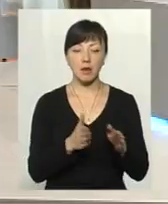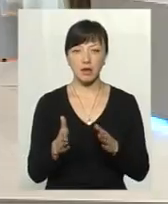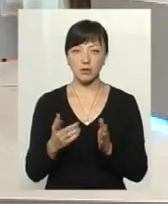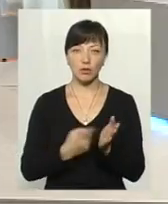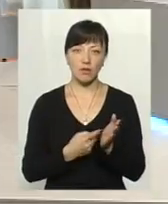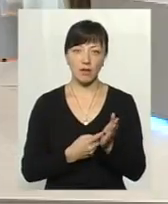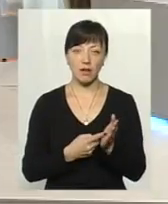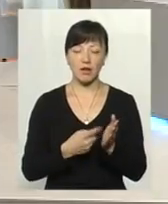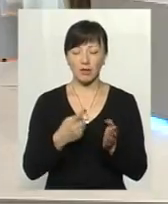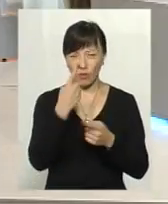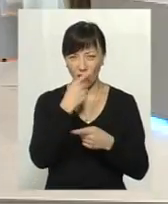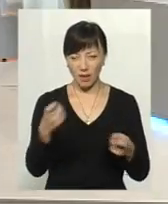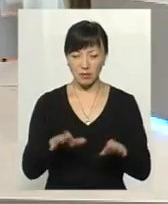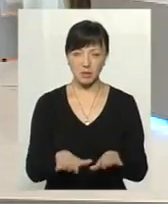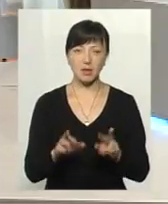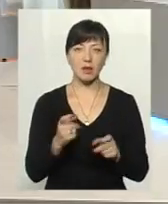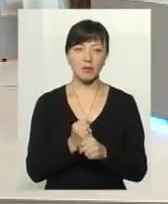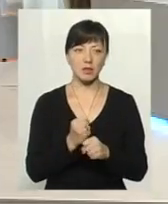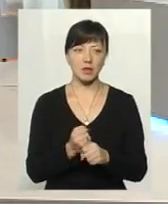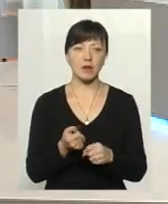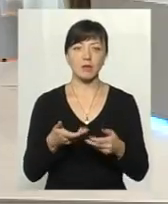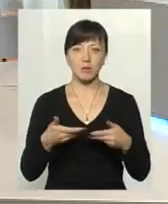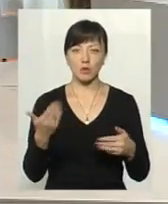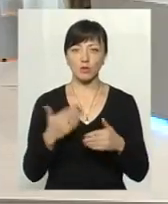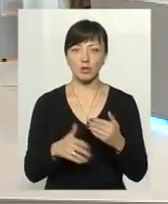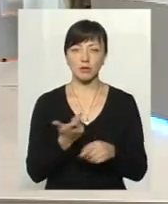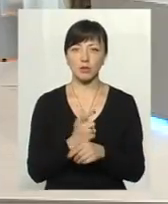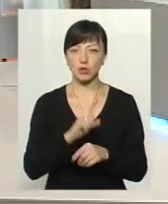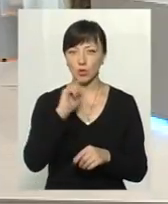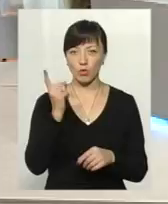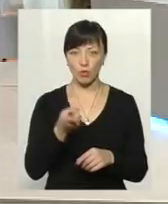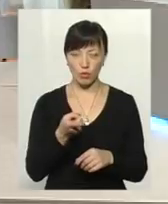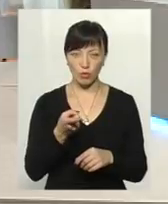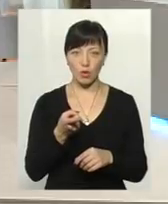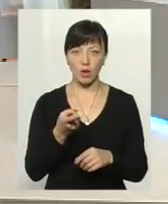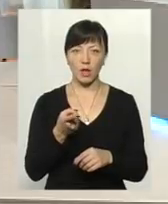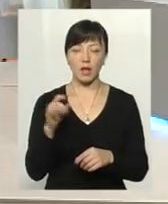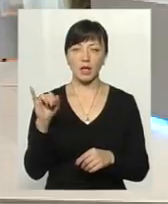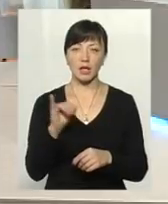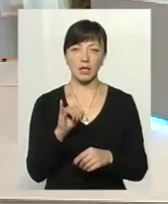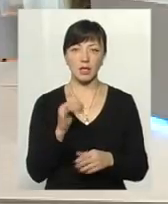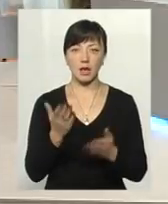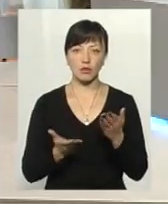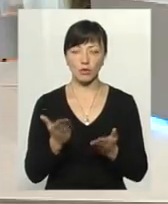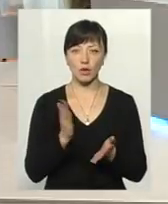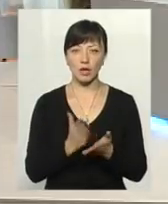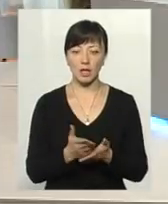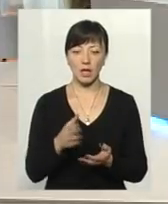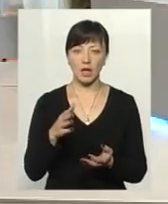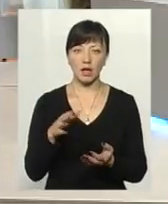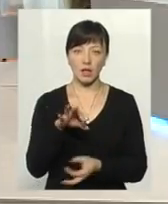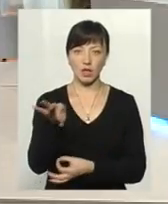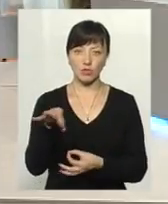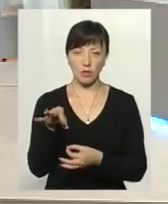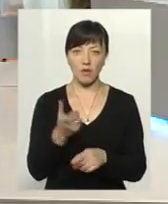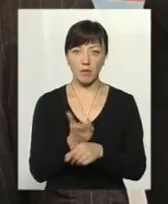доведений на місця і як він буде працювати? Він вже працює більше року. Він вже працює більше року і якщо є надлишкова